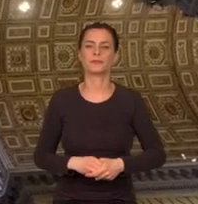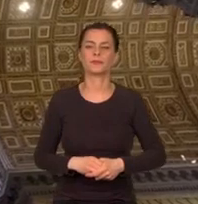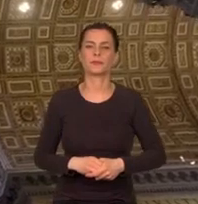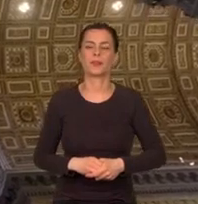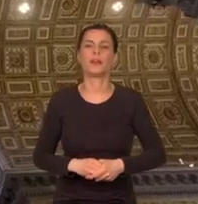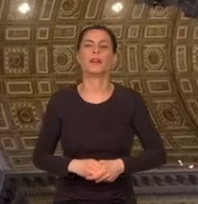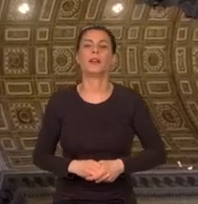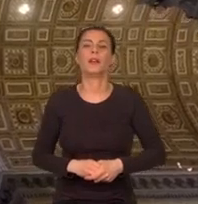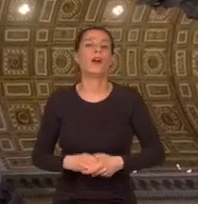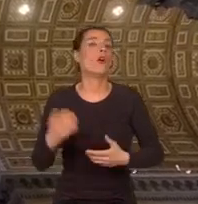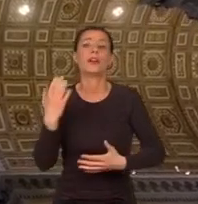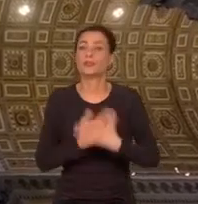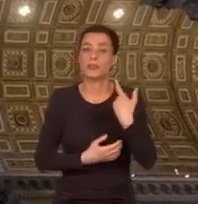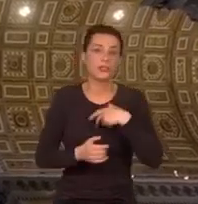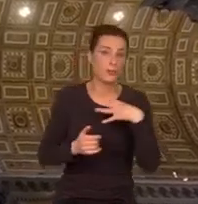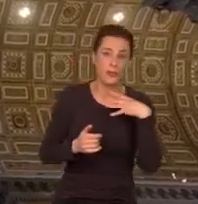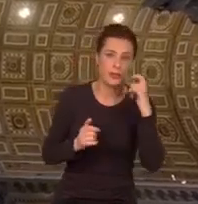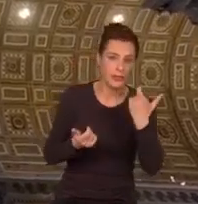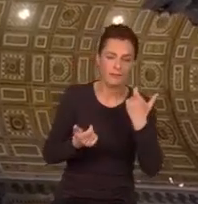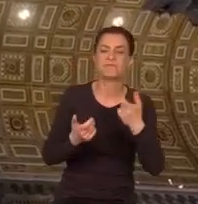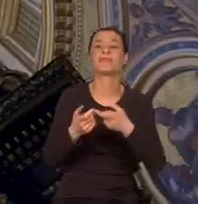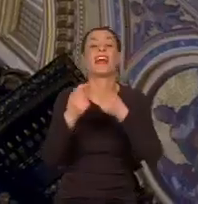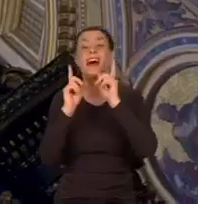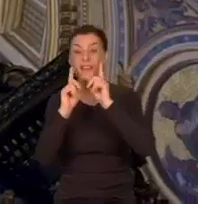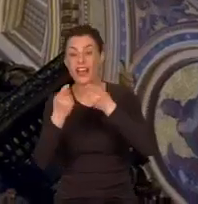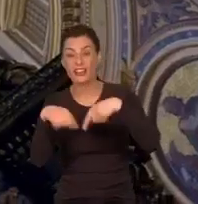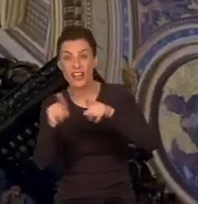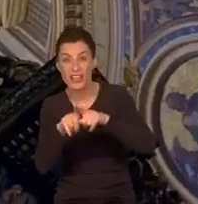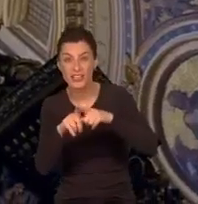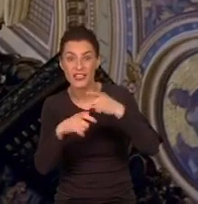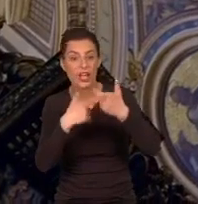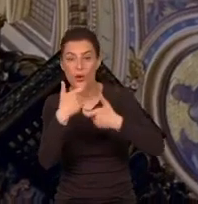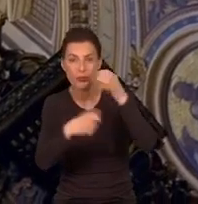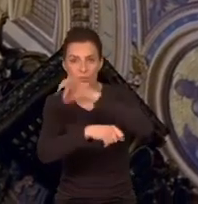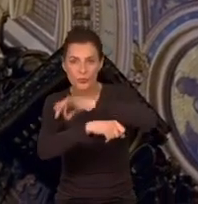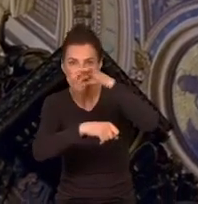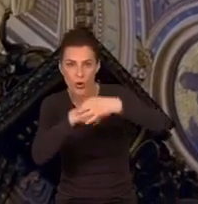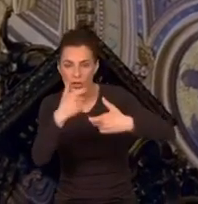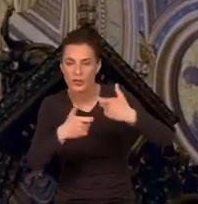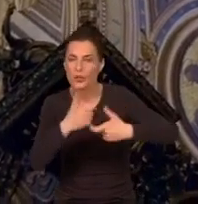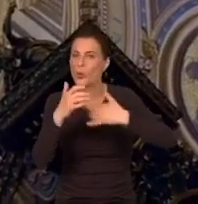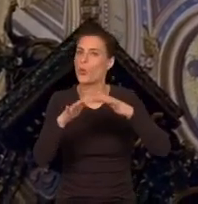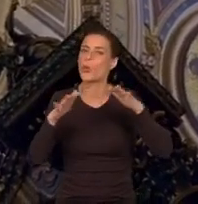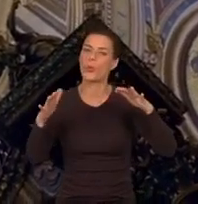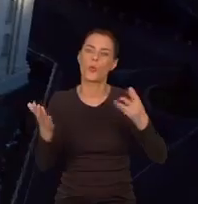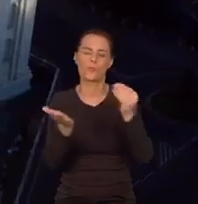Rzeczywistość jest całkiem inna, a realizacja projektu, także reszty budynku, była wielką przygodą.